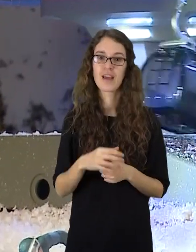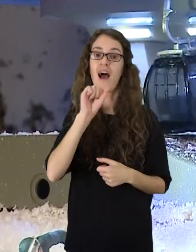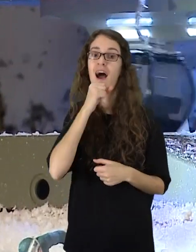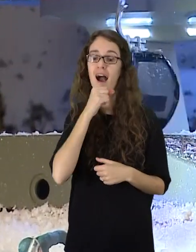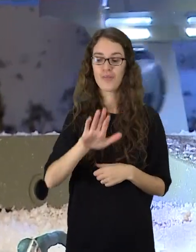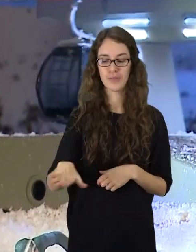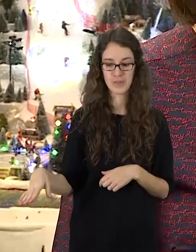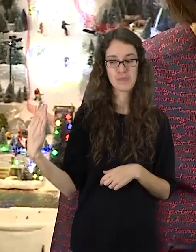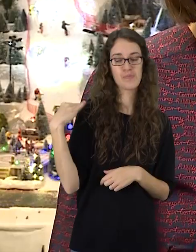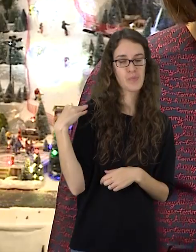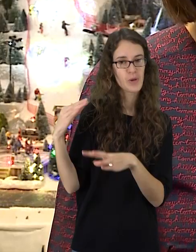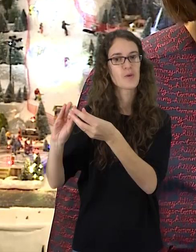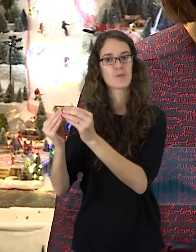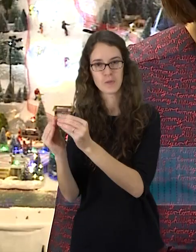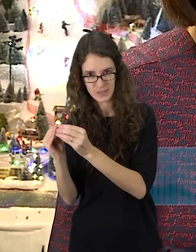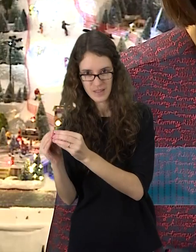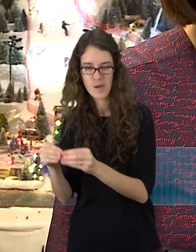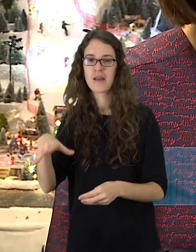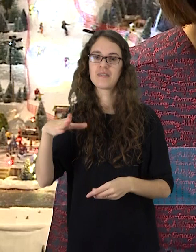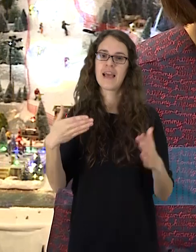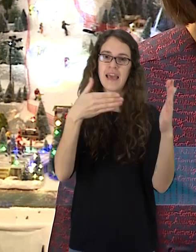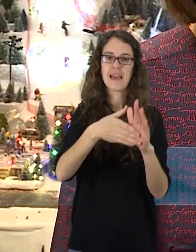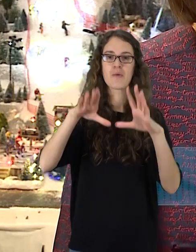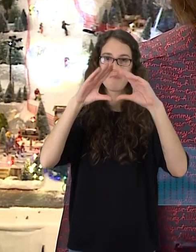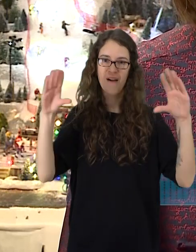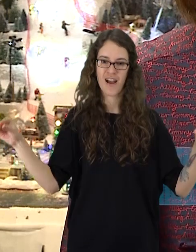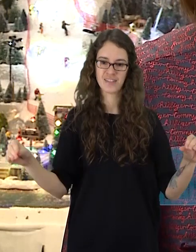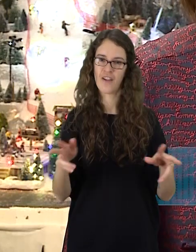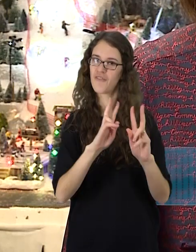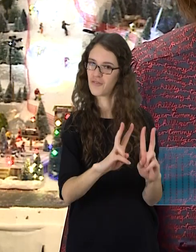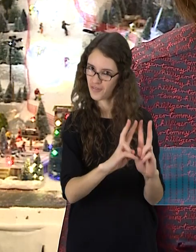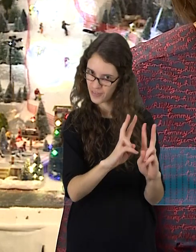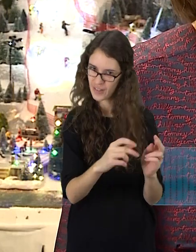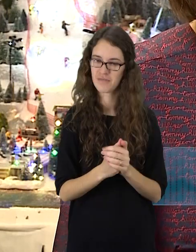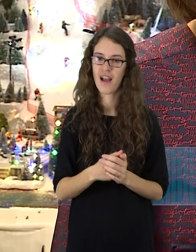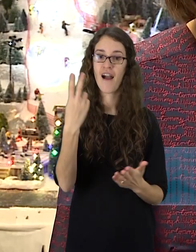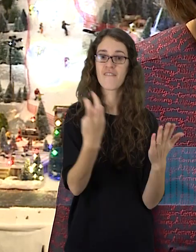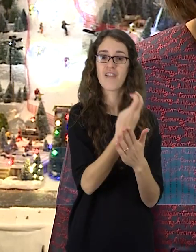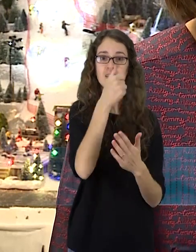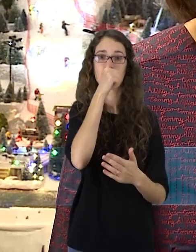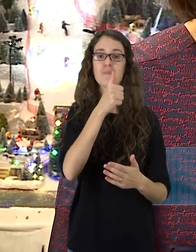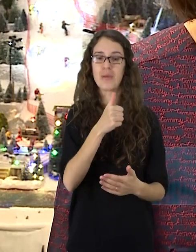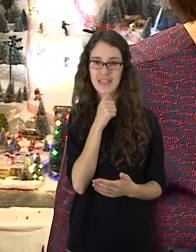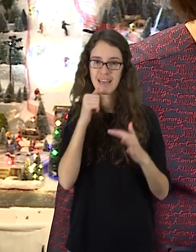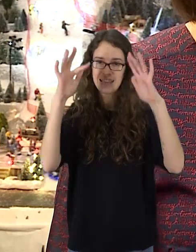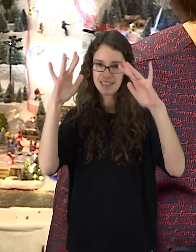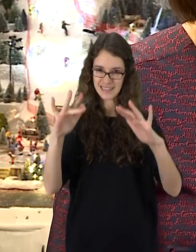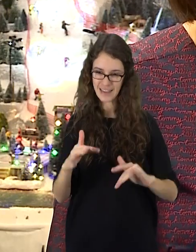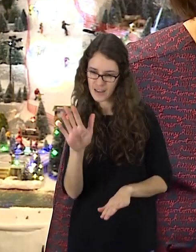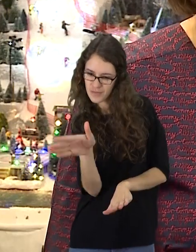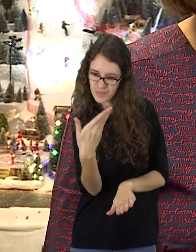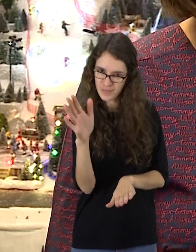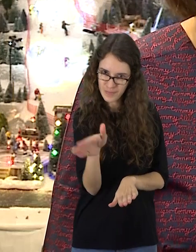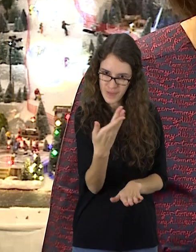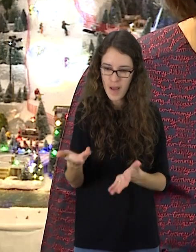Su Anukais susitarėm, kad iki pavasarą. Iki pat pavasarą? Jo, vasario mėnesį panaikinsim sniegą